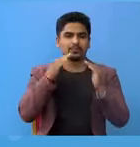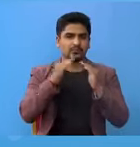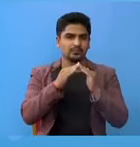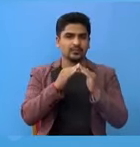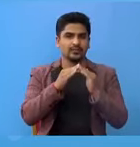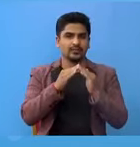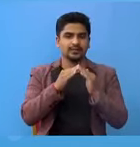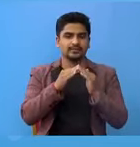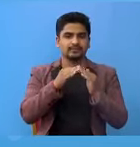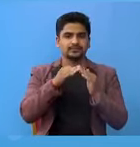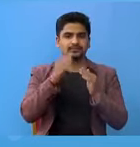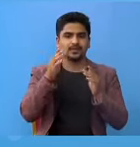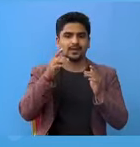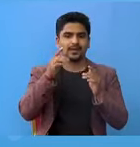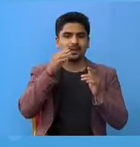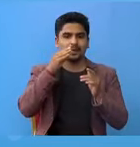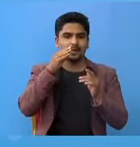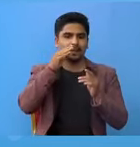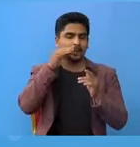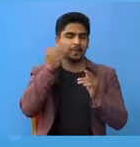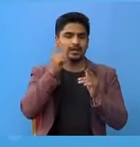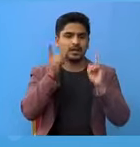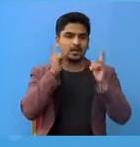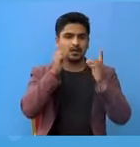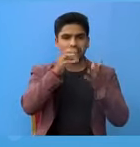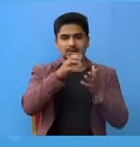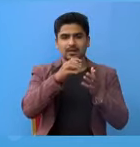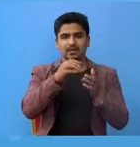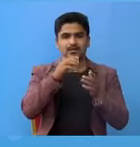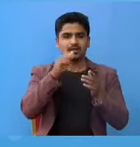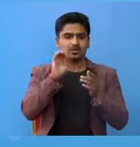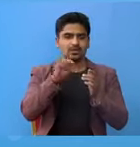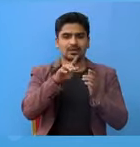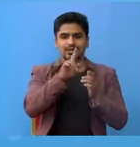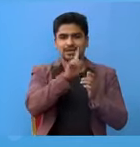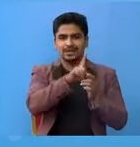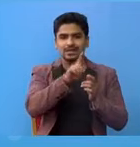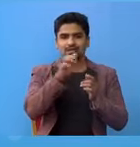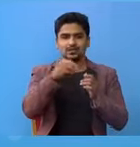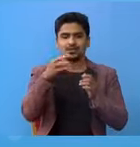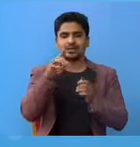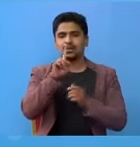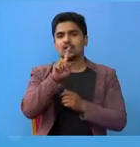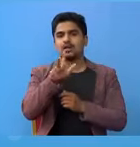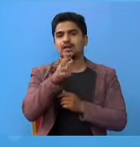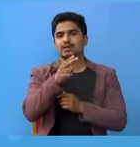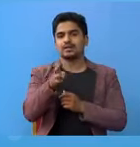बिरेंड नगर मां सल्यान का एक जना रशुर्खेत का अठार जना